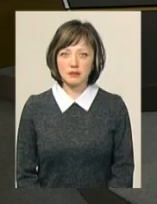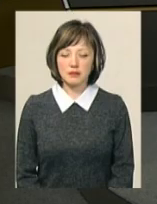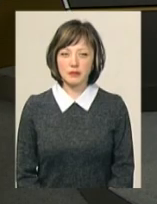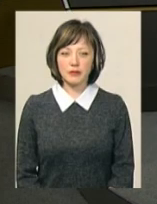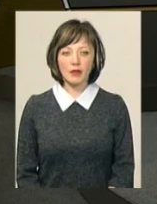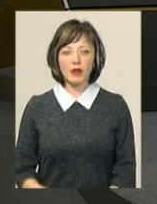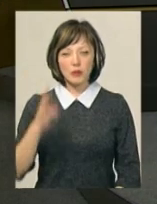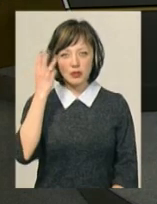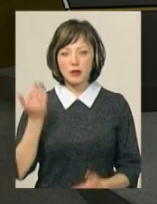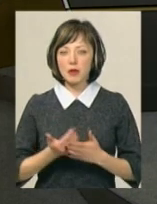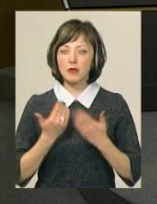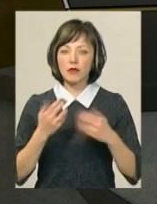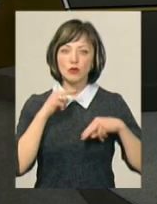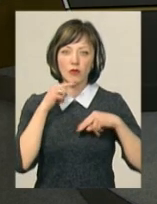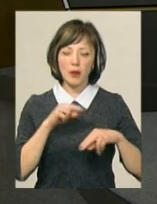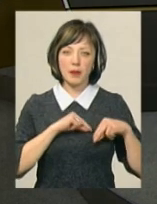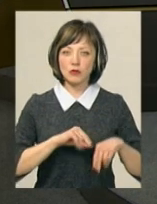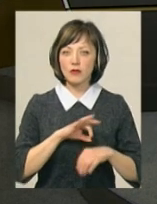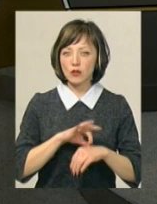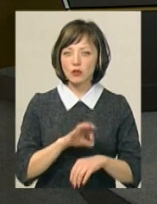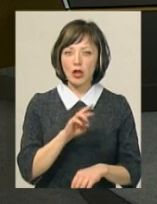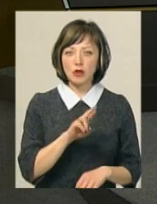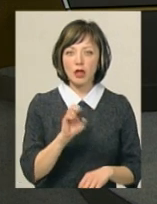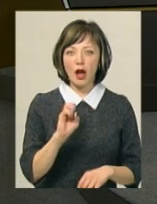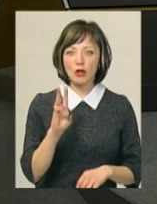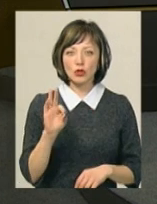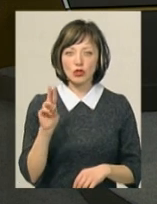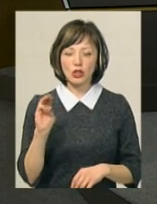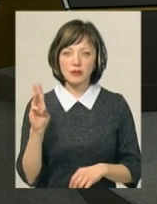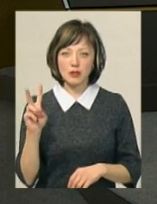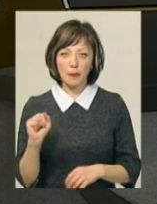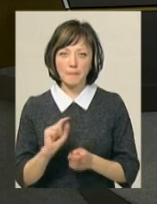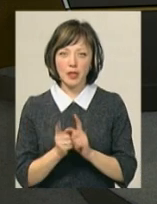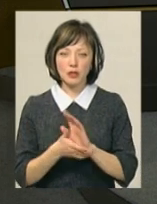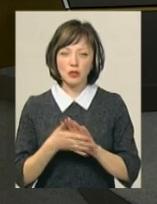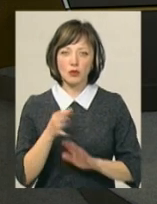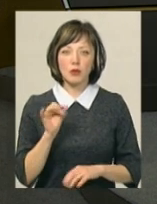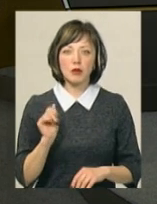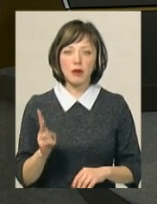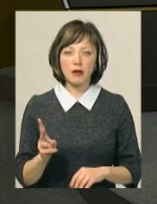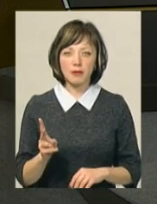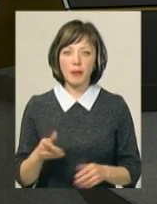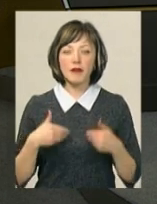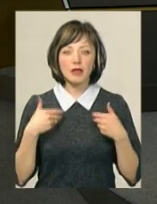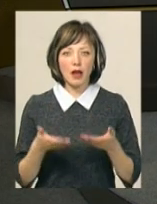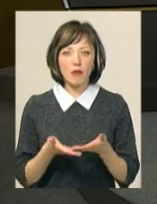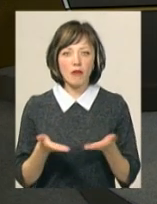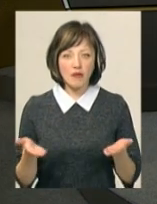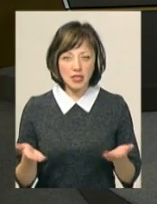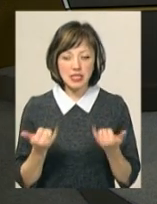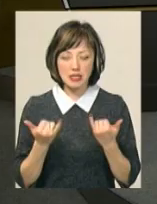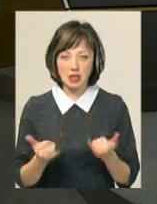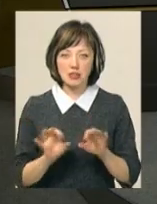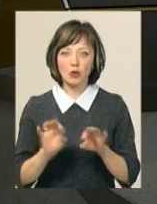Подільська панорама, до вашої уваги. В студії працює ведуча Ярослава Антошевська, перекладач на жестову мову Ольга Рибак. Ми вітаємо вас.